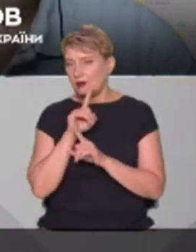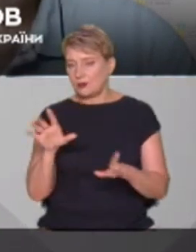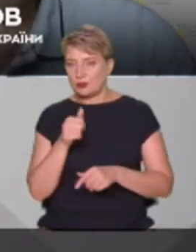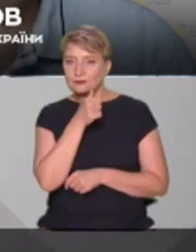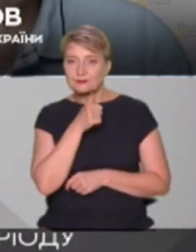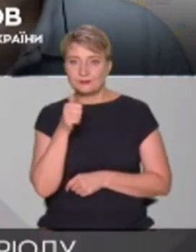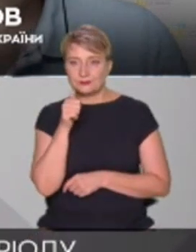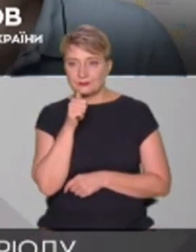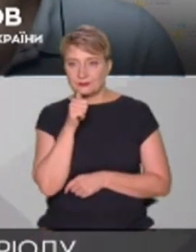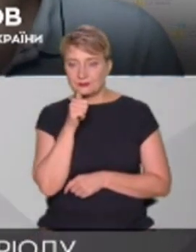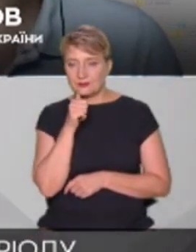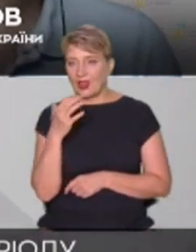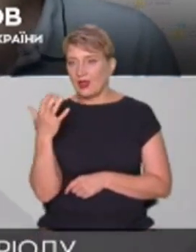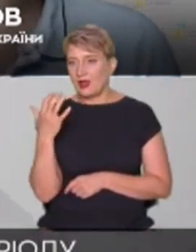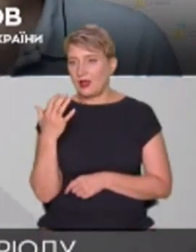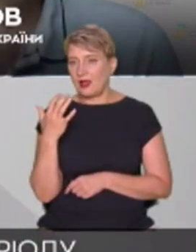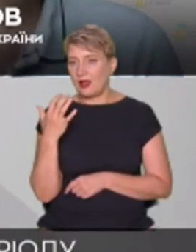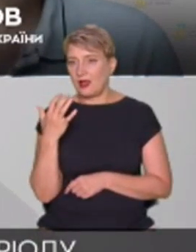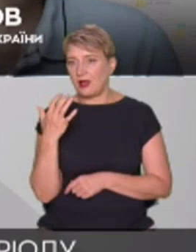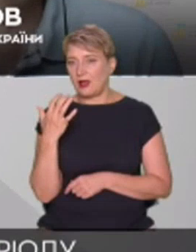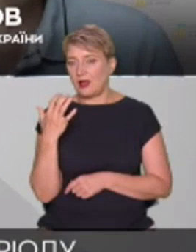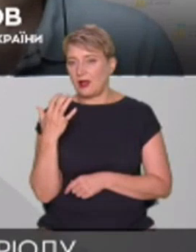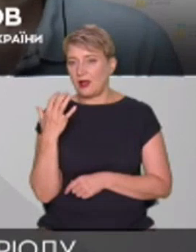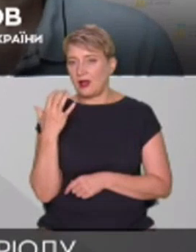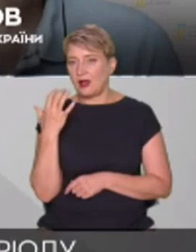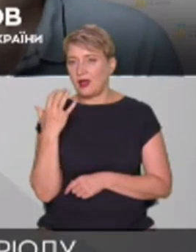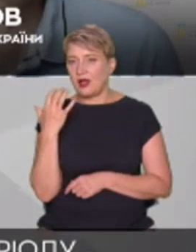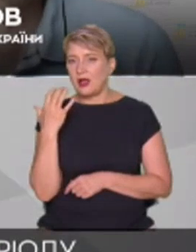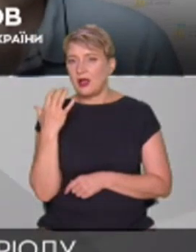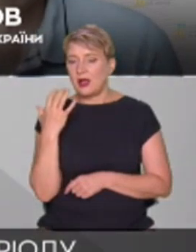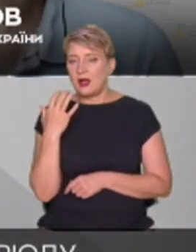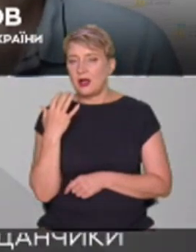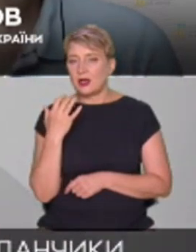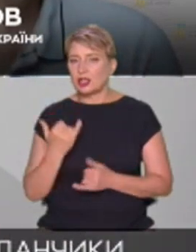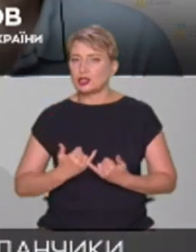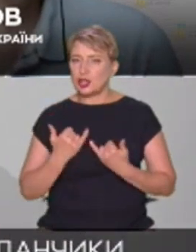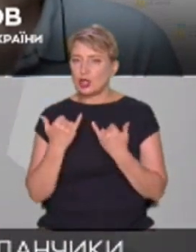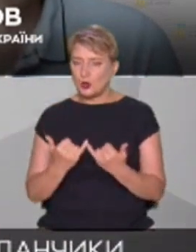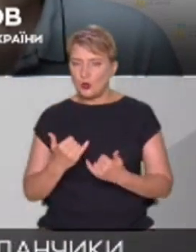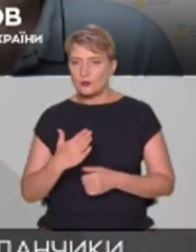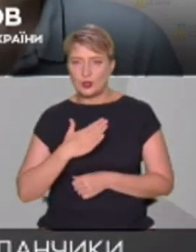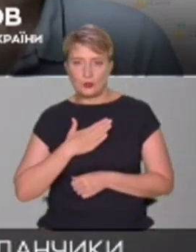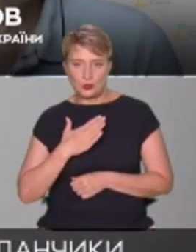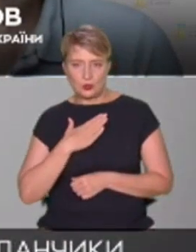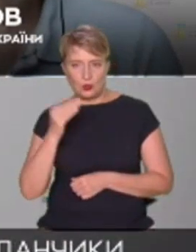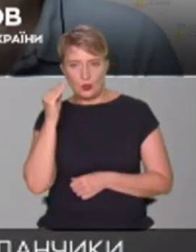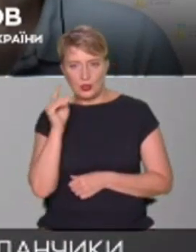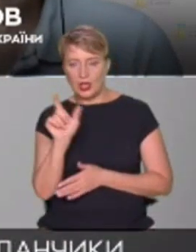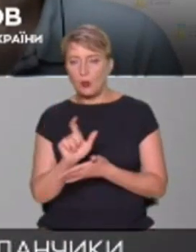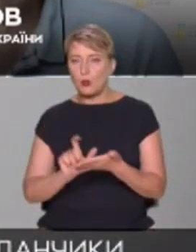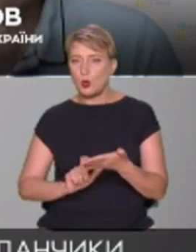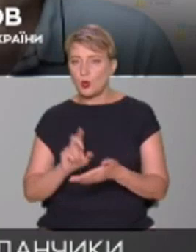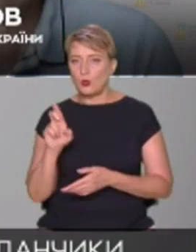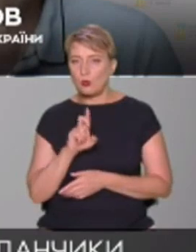гаряче, шанований мною Булгаков, як письменник, абсолютно мною не сприймається